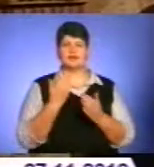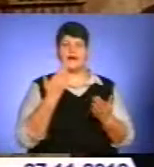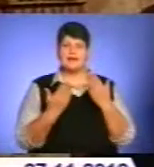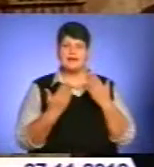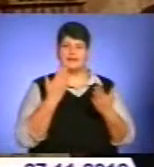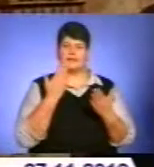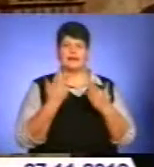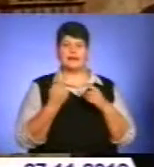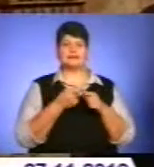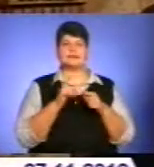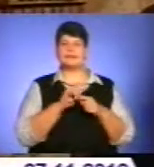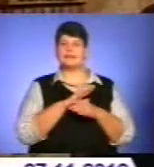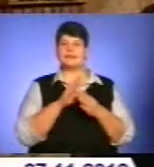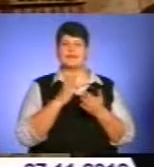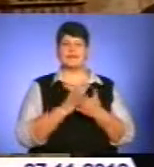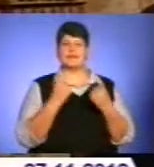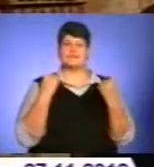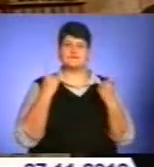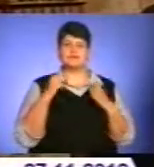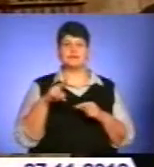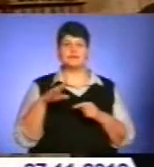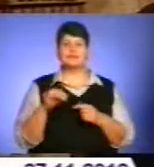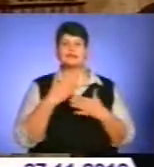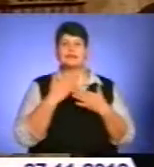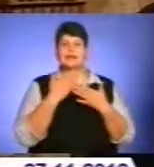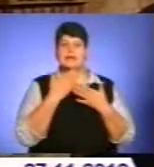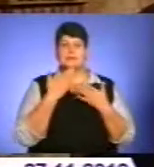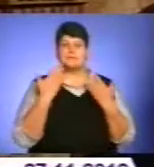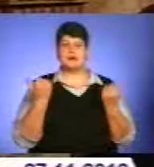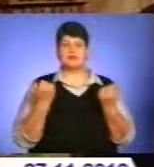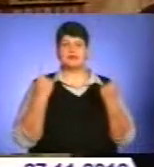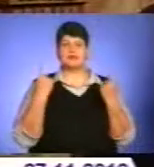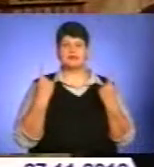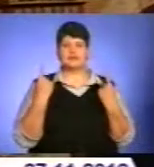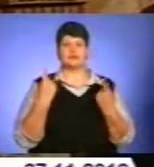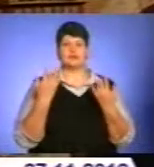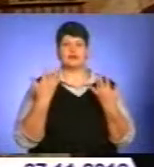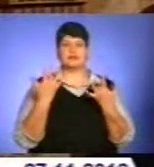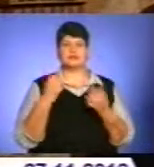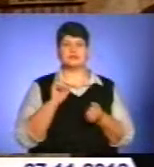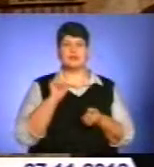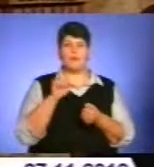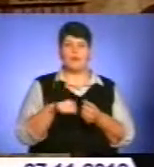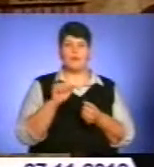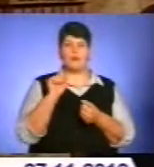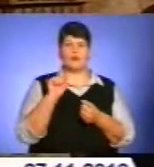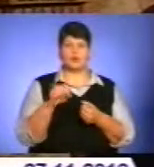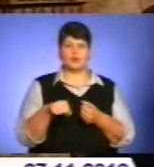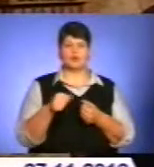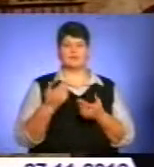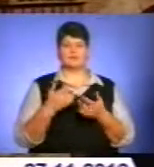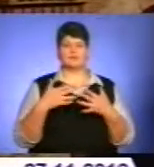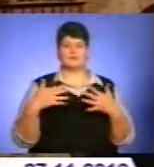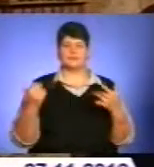оскільки це не є великий піст, тут нема такого великої кількості поклонів, колінно-приклонних молінь і такого